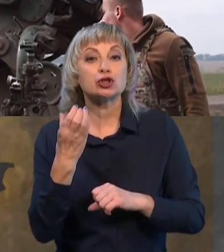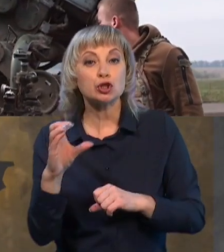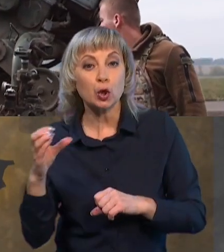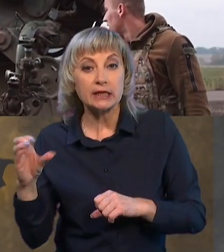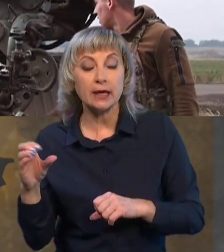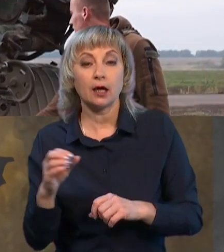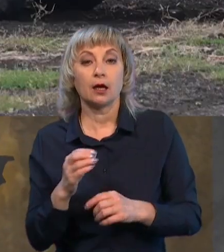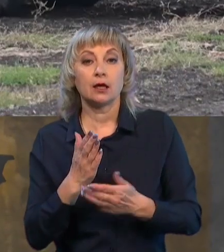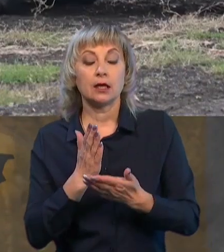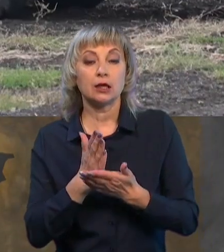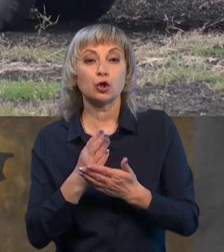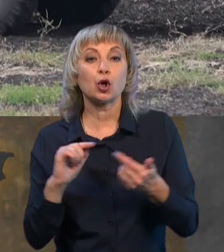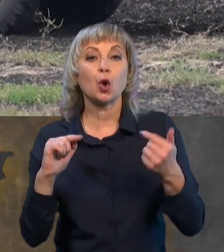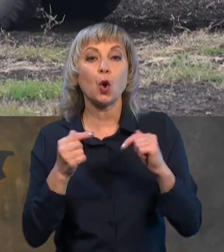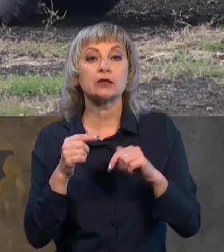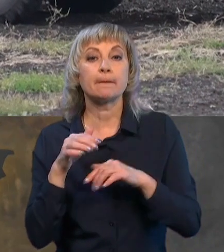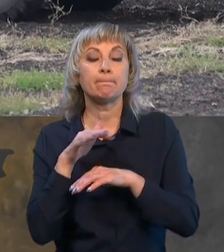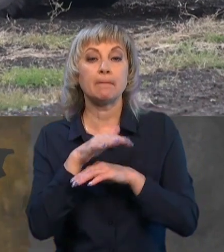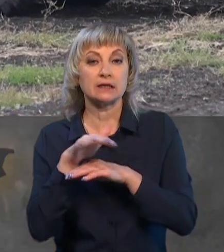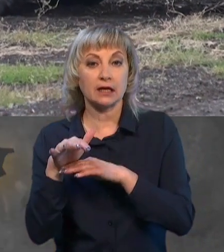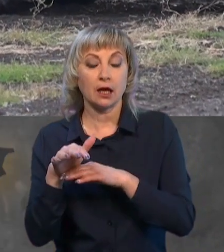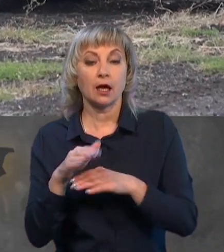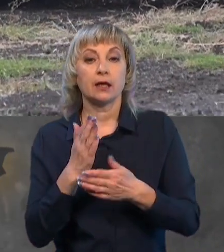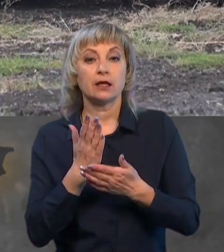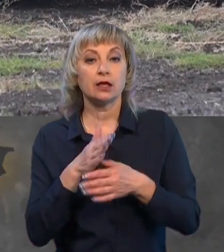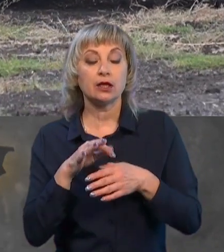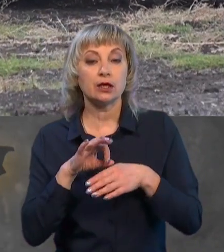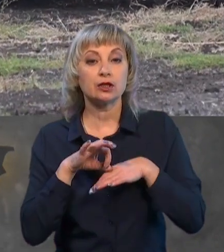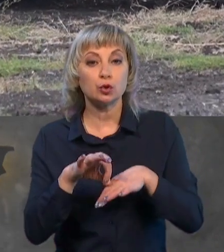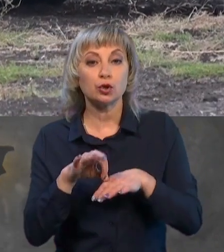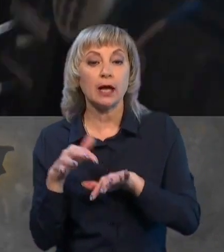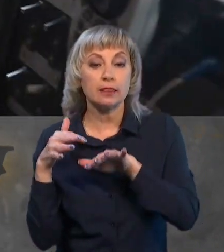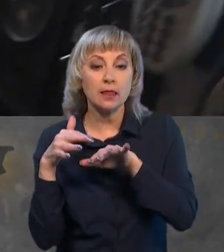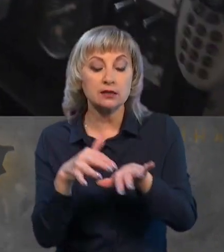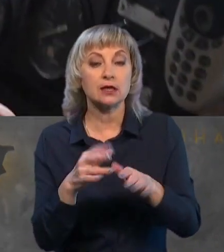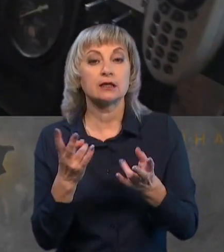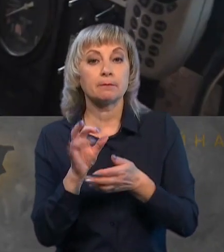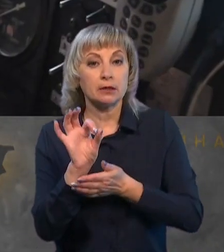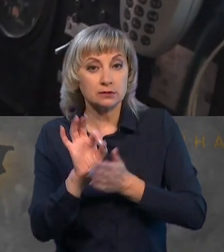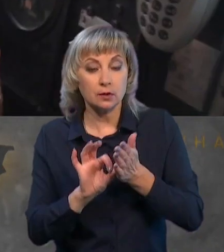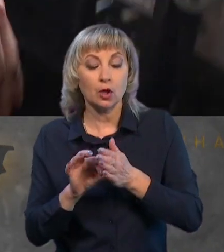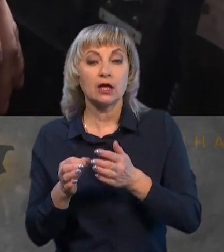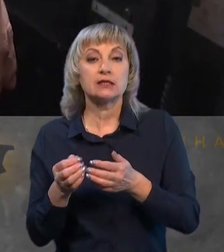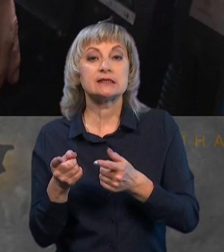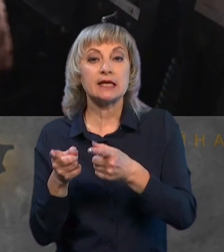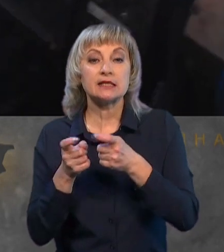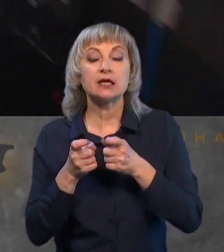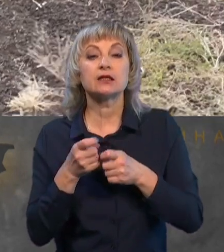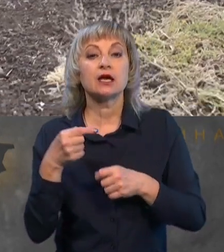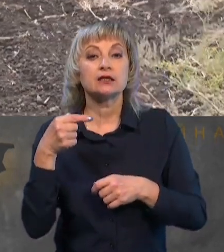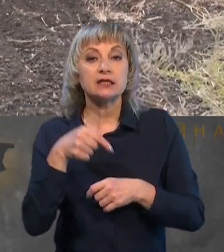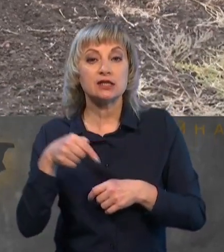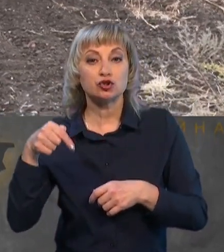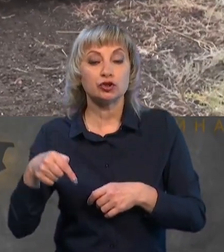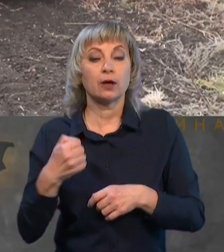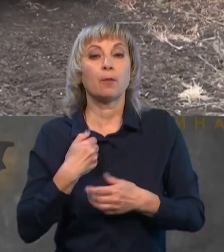контрбатерейна боротьба, йдуть наступи, де треба буквально сходу задіяти тисячі-тисячі боєприпасів. Тому в даний